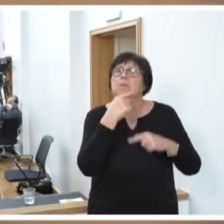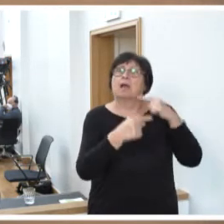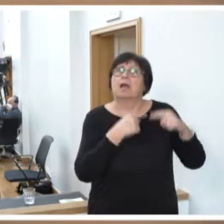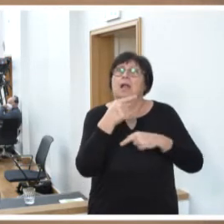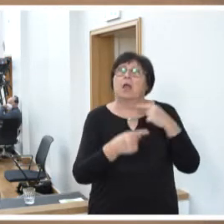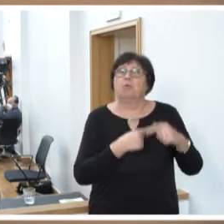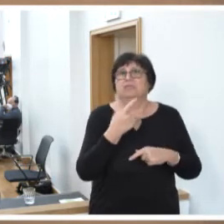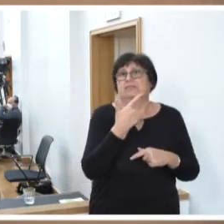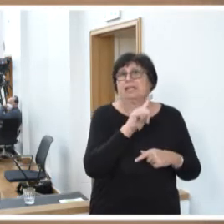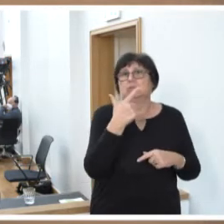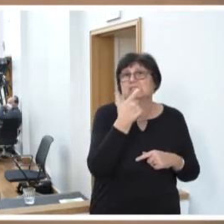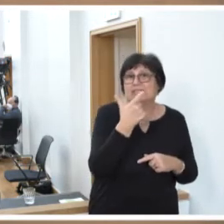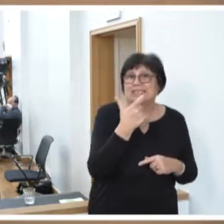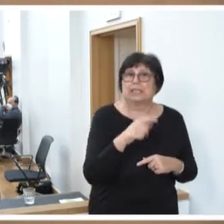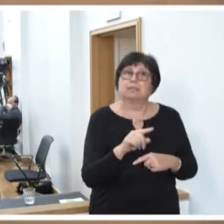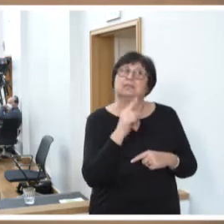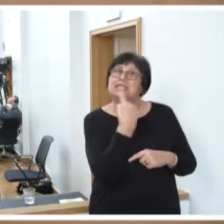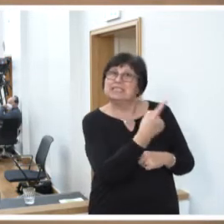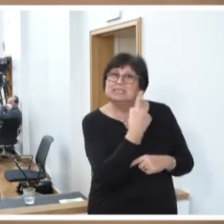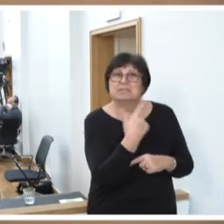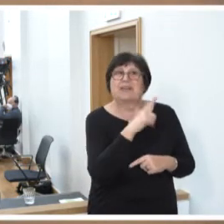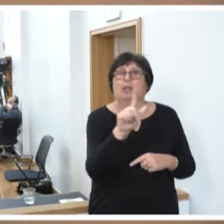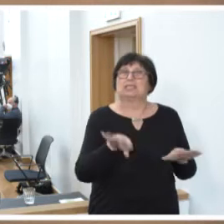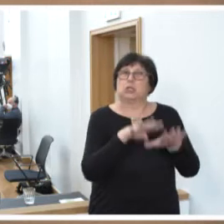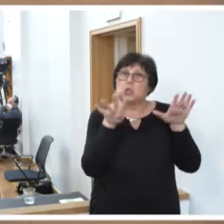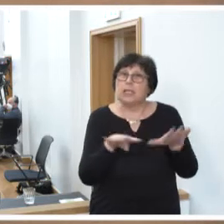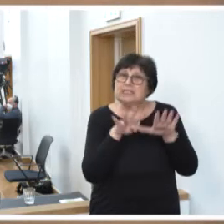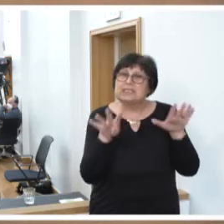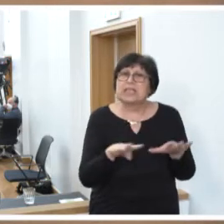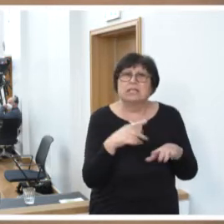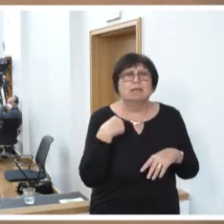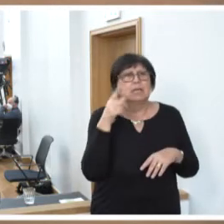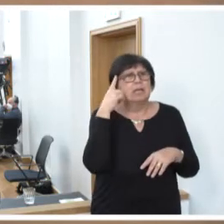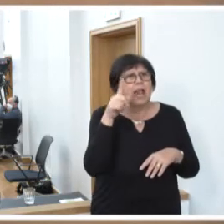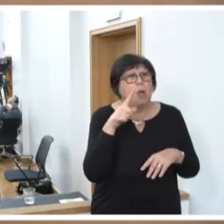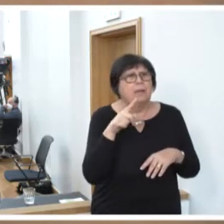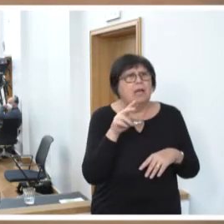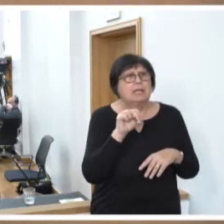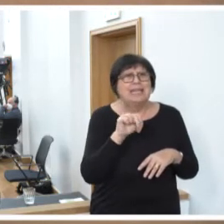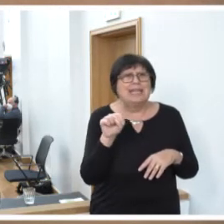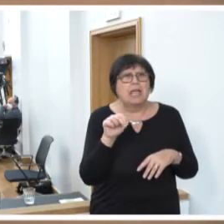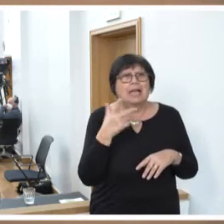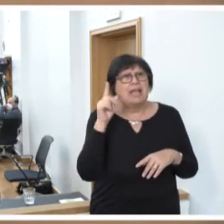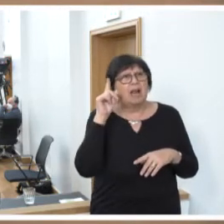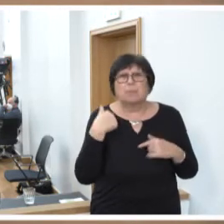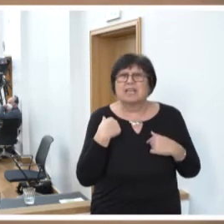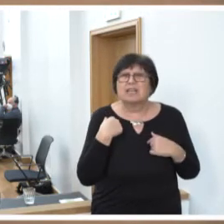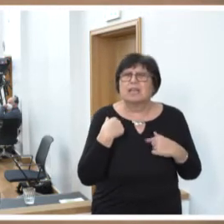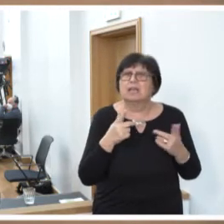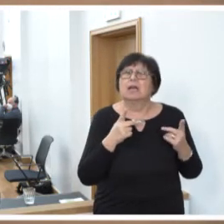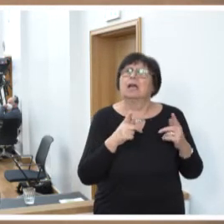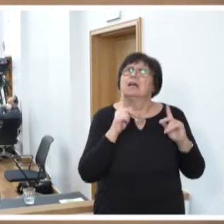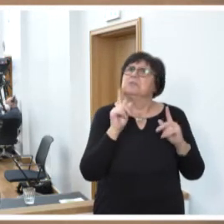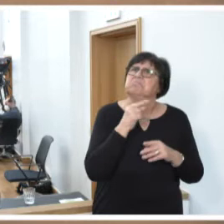des Jahres 2020, dass er 2019 in, ich glaube, Nigeria auf